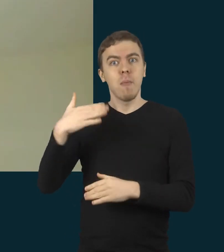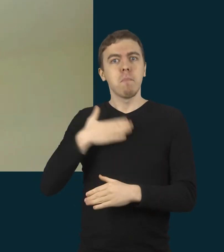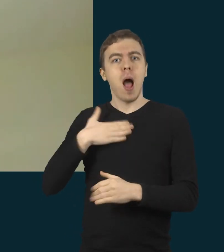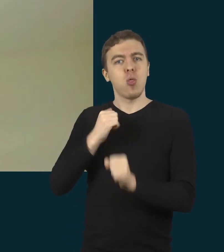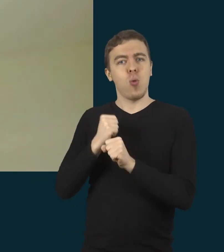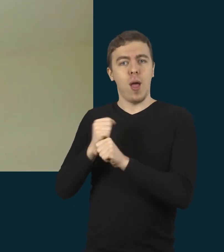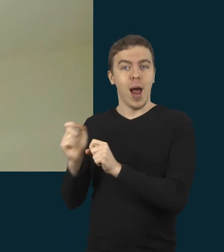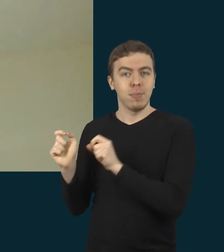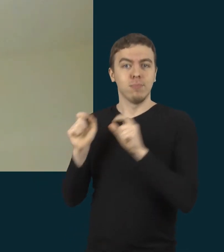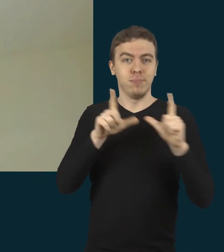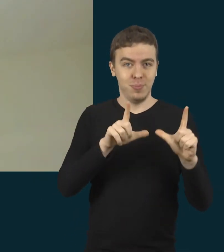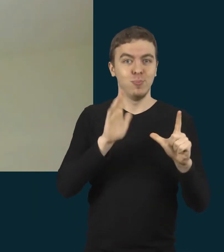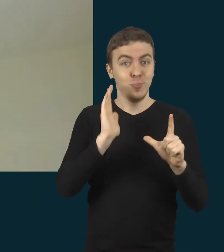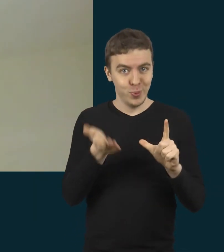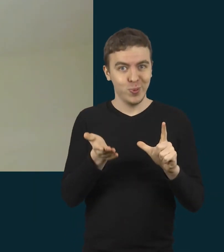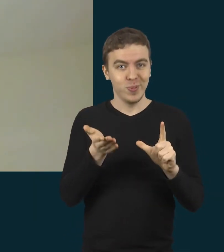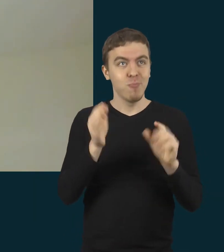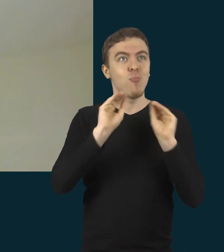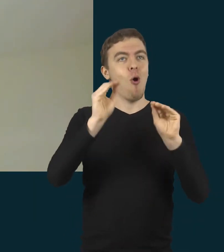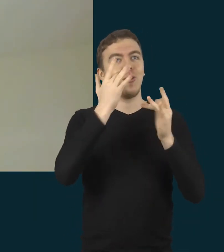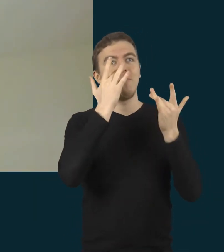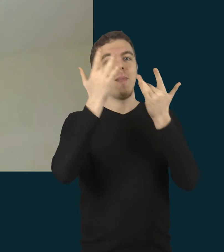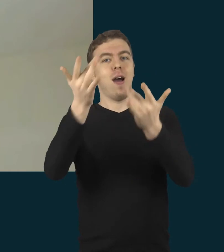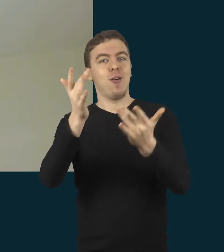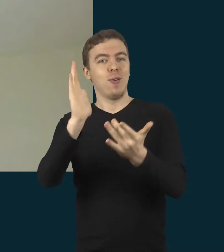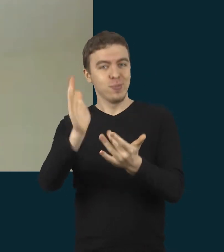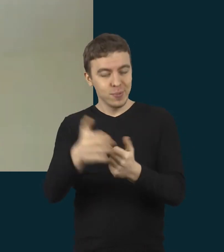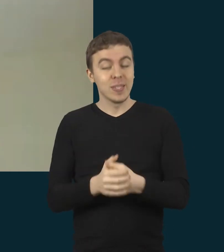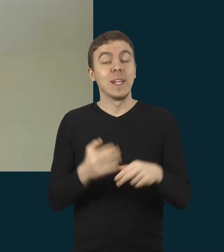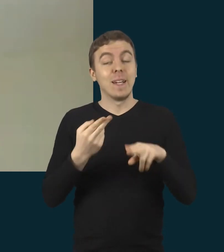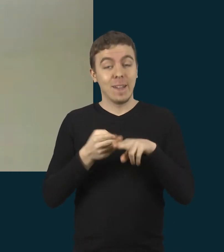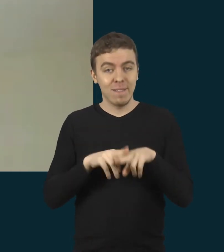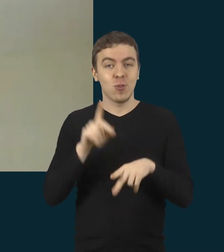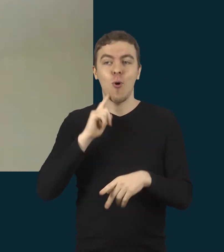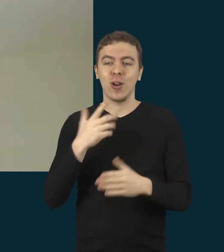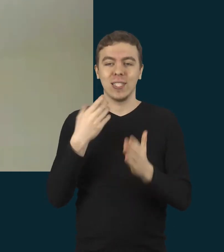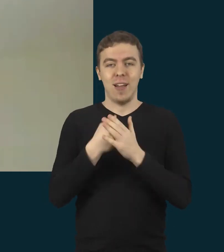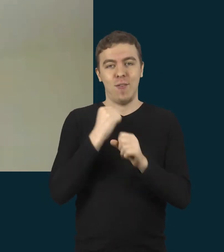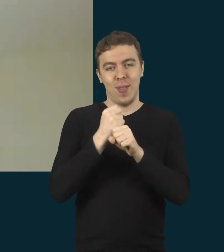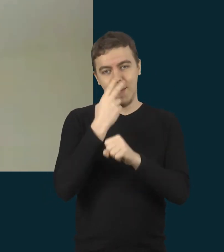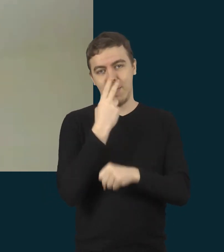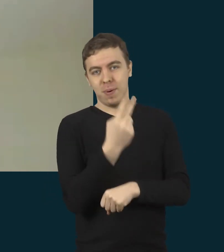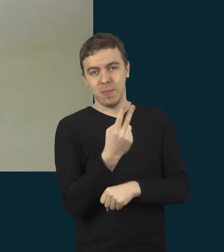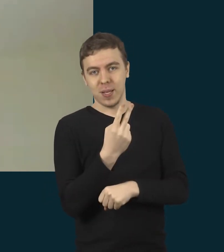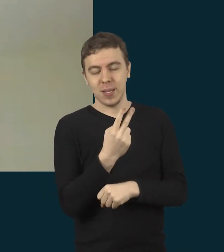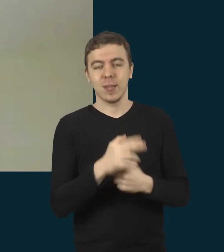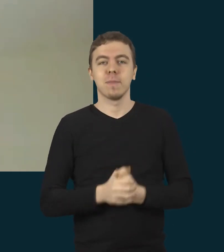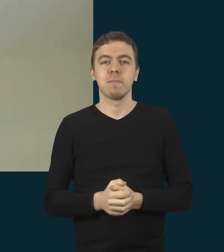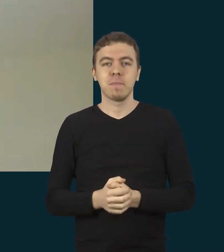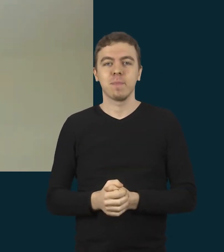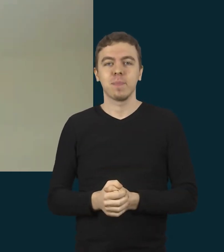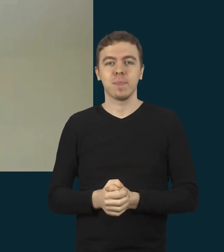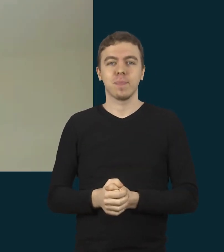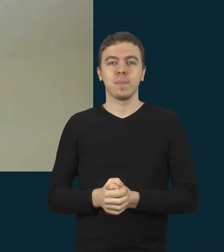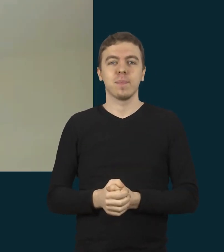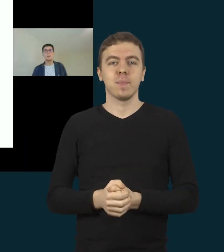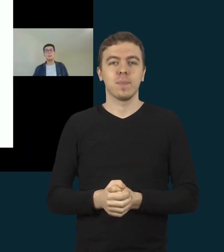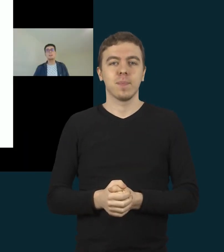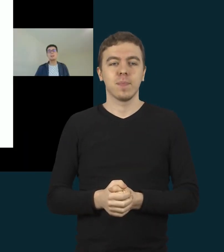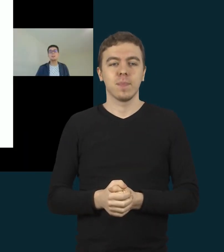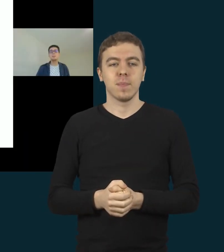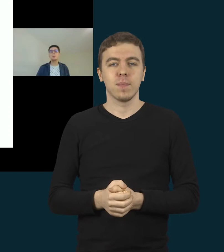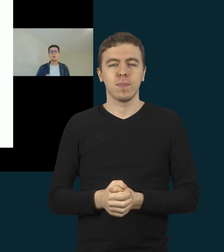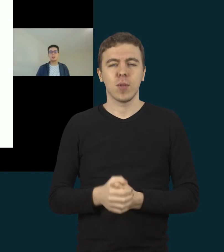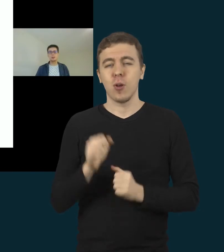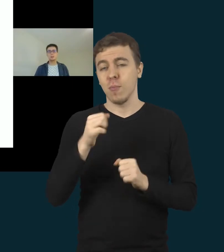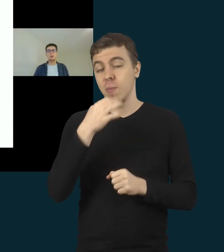apdovanojimų, tiesiog pamatyti savo darbą ir pamatyti, kad kiti irgi jį mato. Ir čia pastebėsiu,